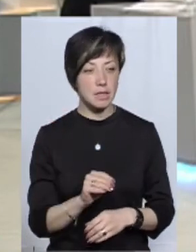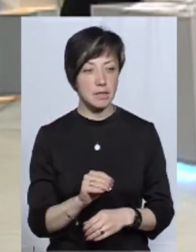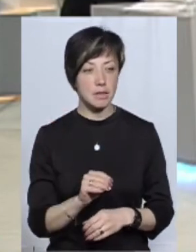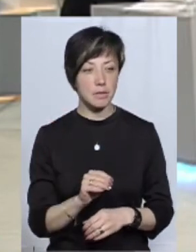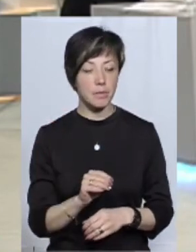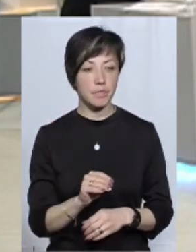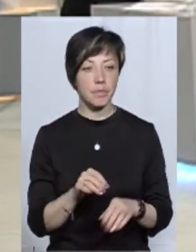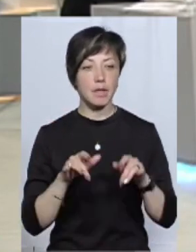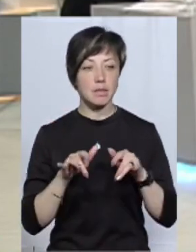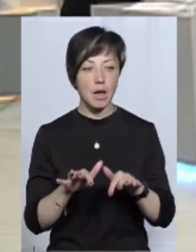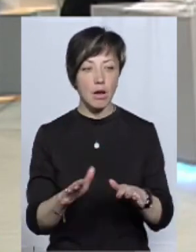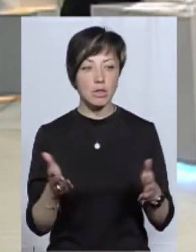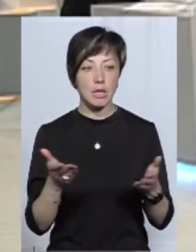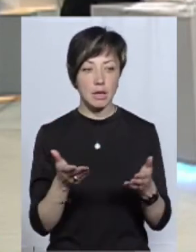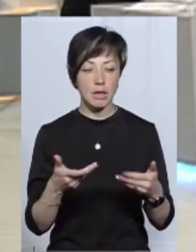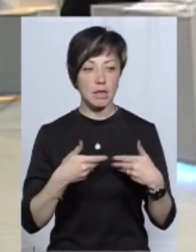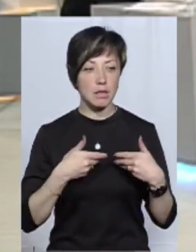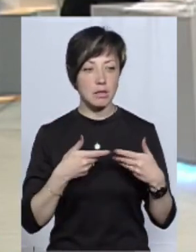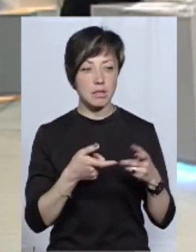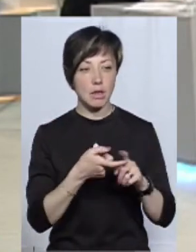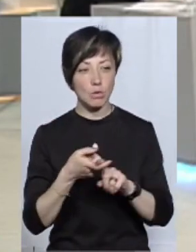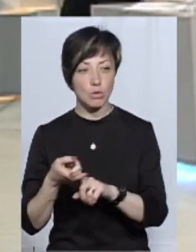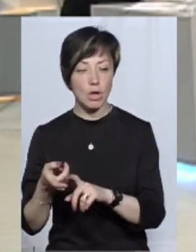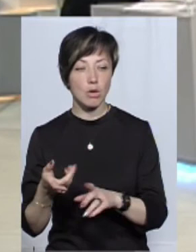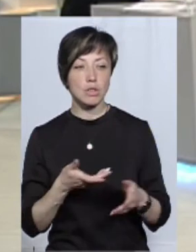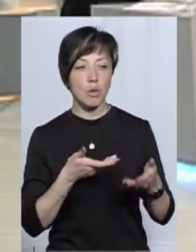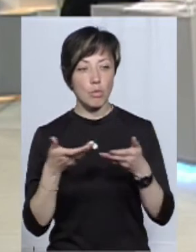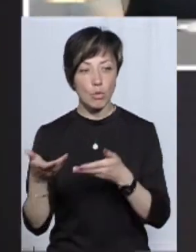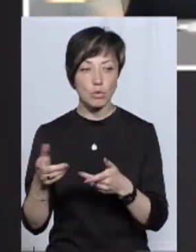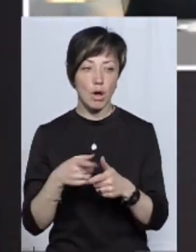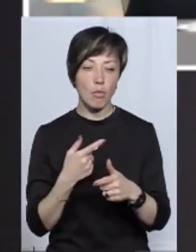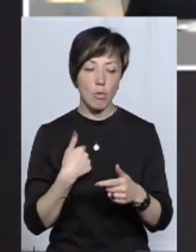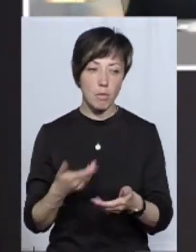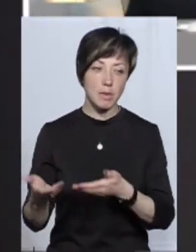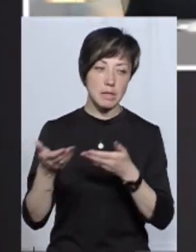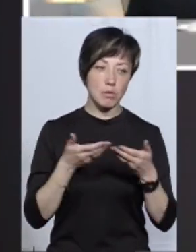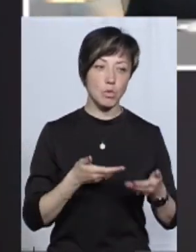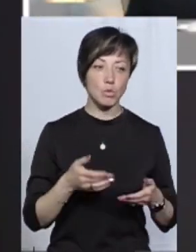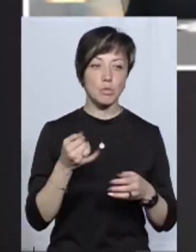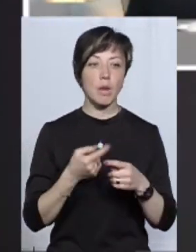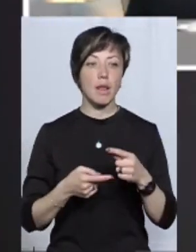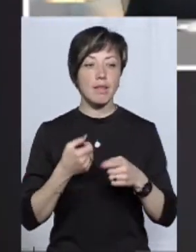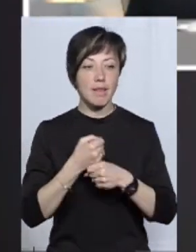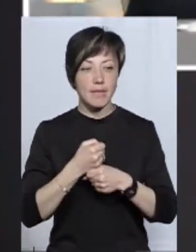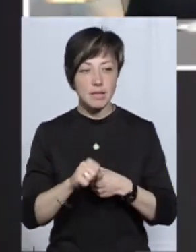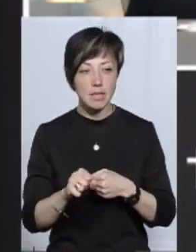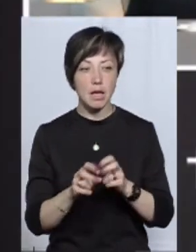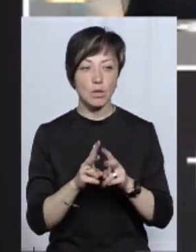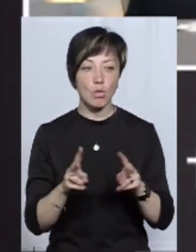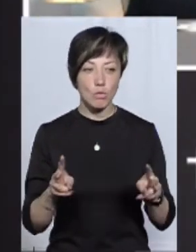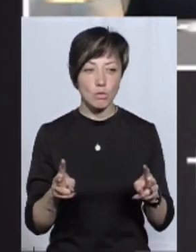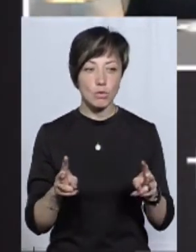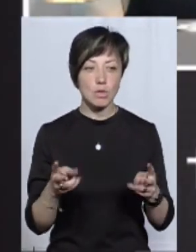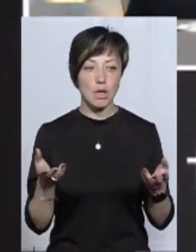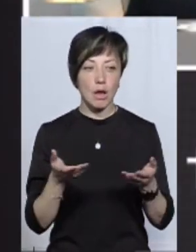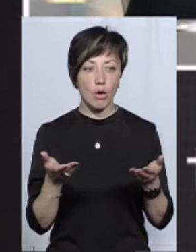тих заходах, на які нас залучають, запрошують або ми запрошуємо. Але, ну, нав'язати комусь